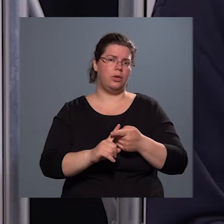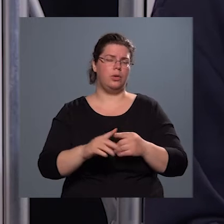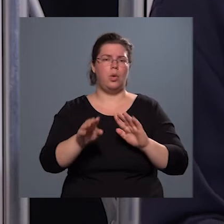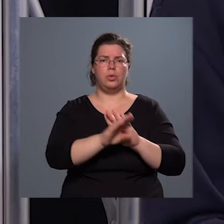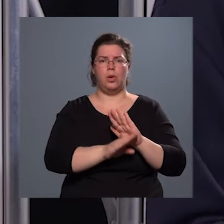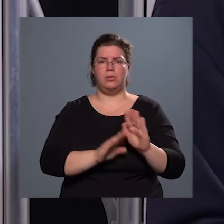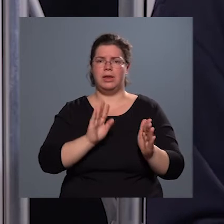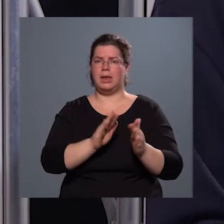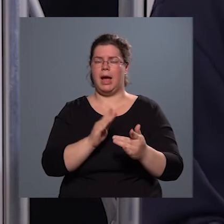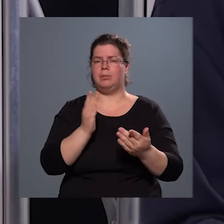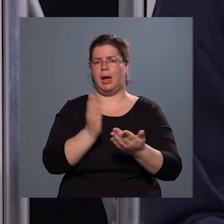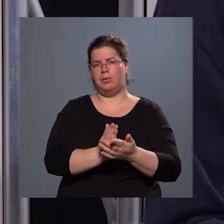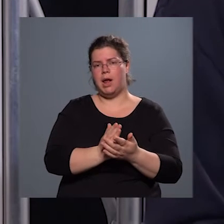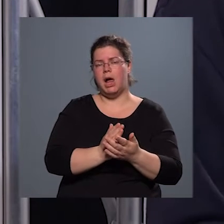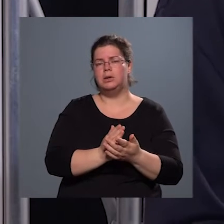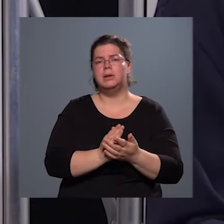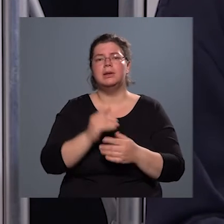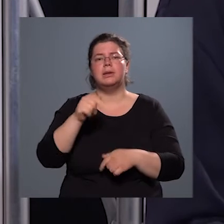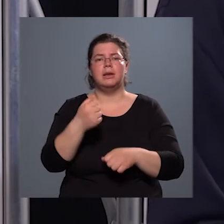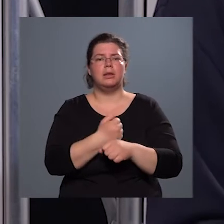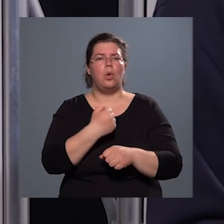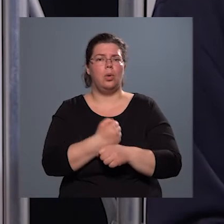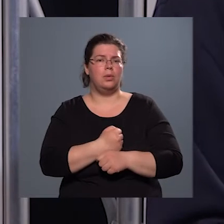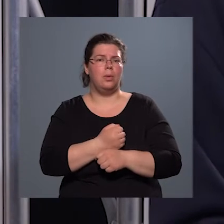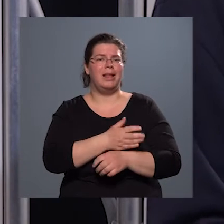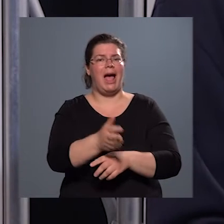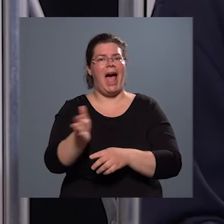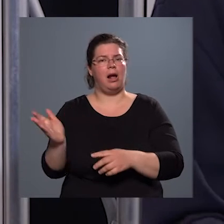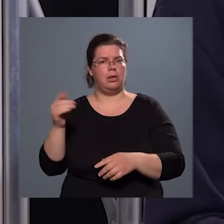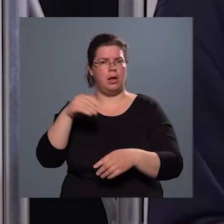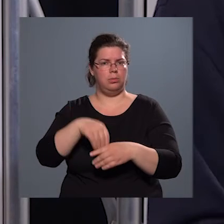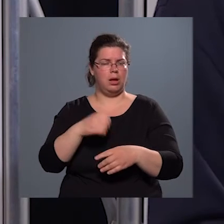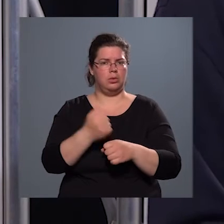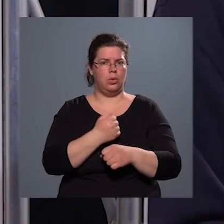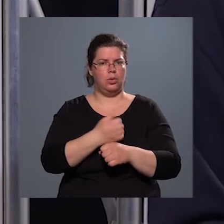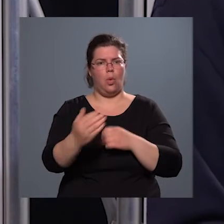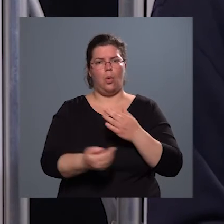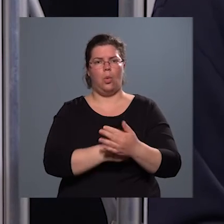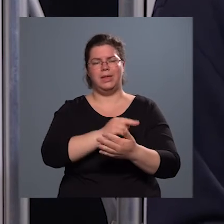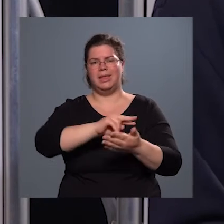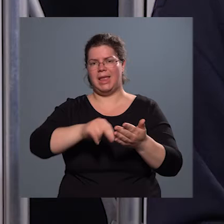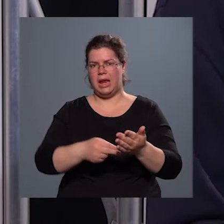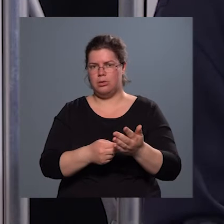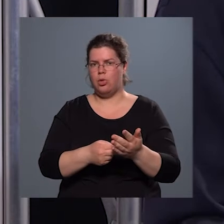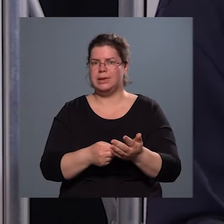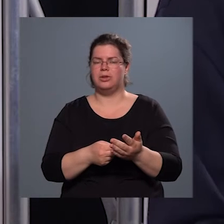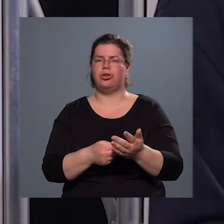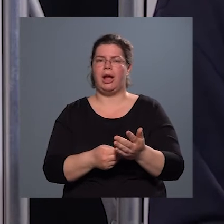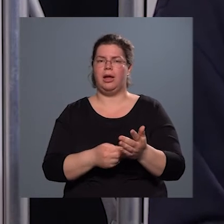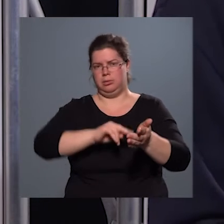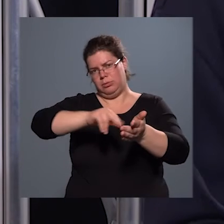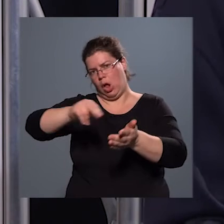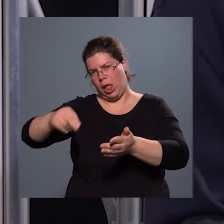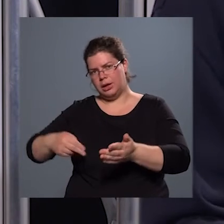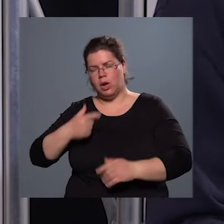megfelelően az itt dolgozók, az ágazatban dolgozók új szerződéseket írtak